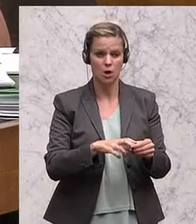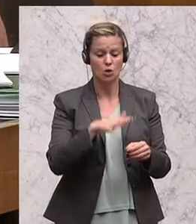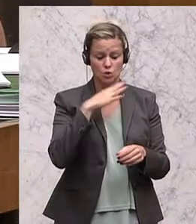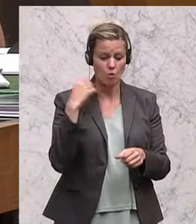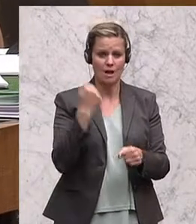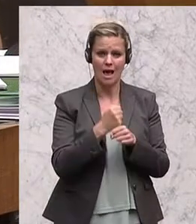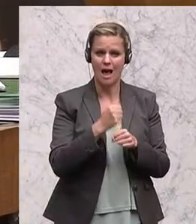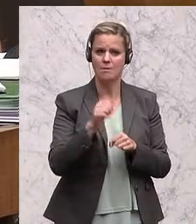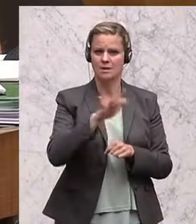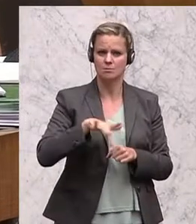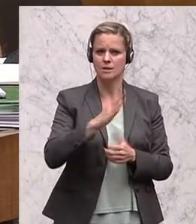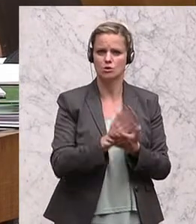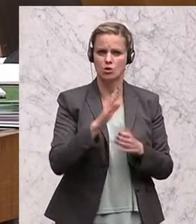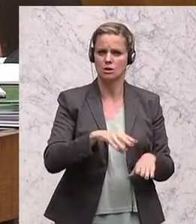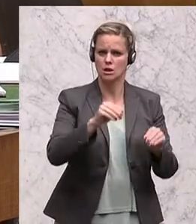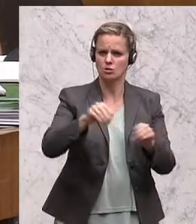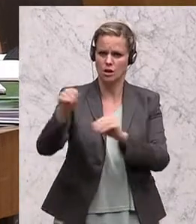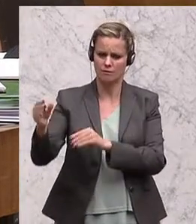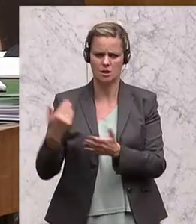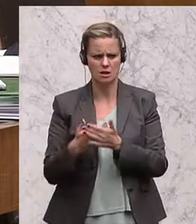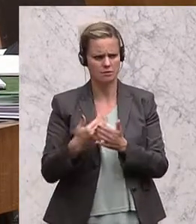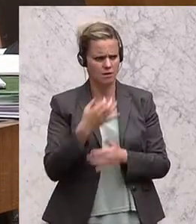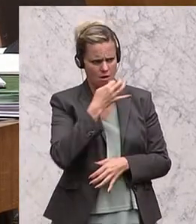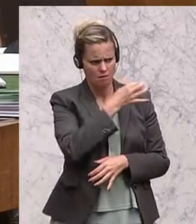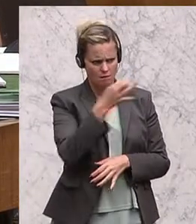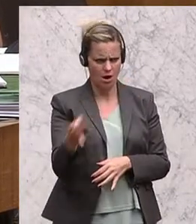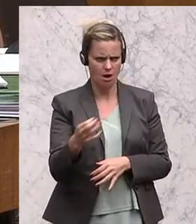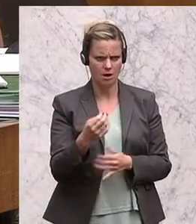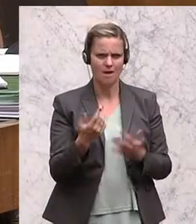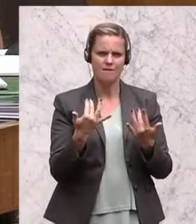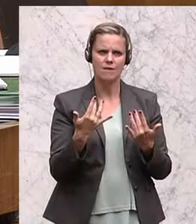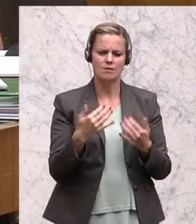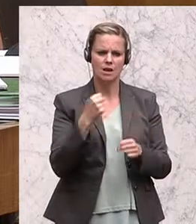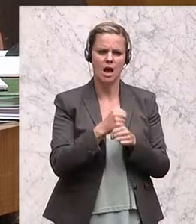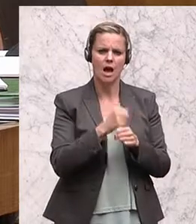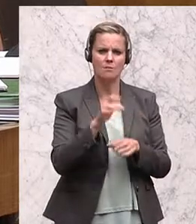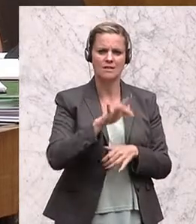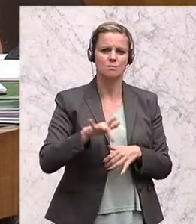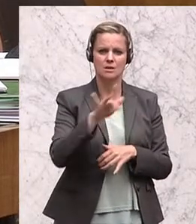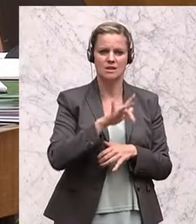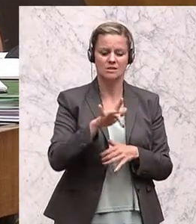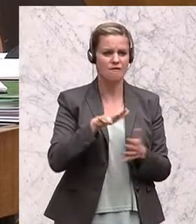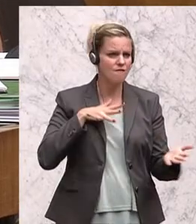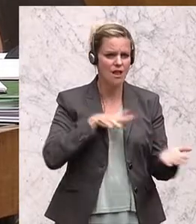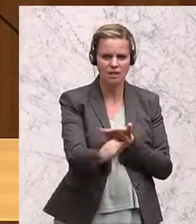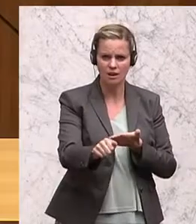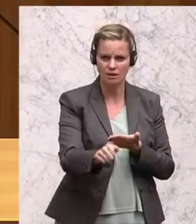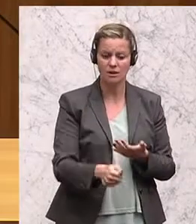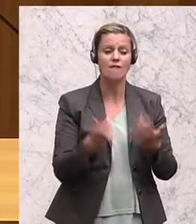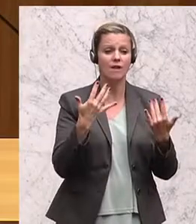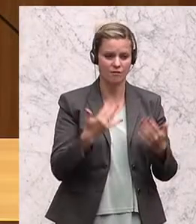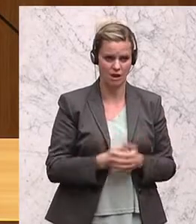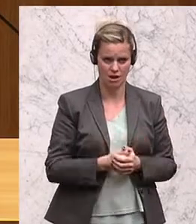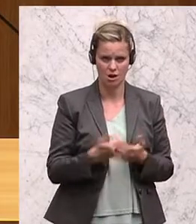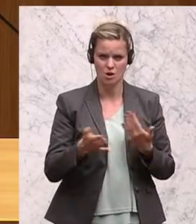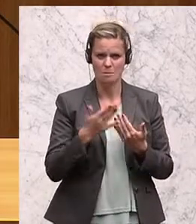geschaffen. Ich frage einmal, wie viele Arbeitsplätze sind seither vernichtet worden? Viele kleine